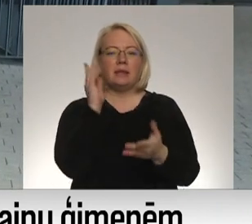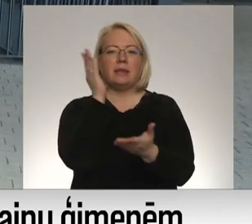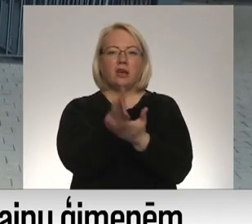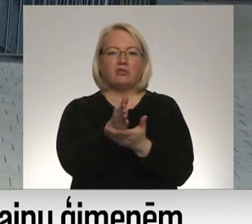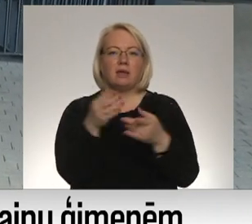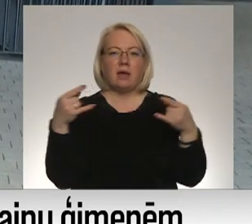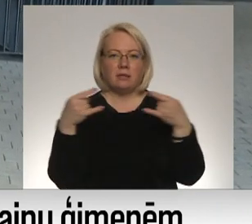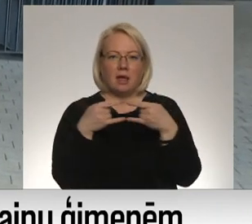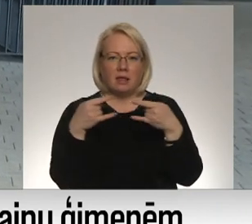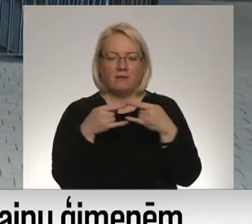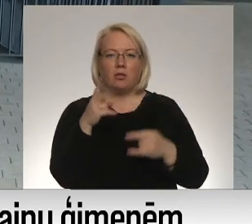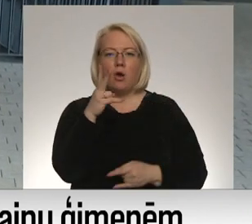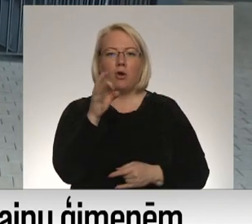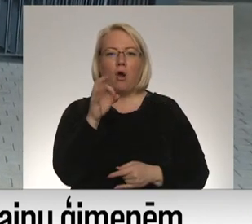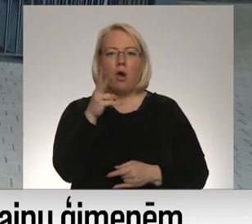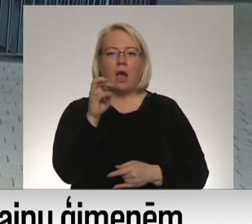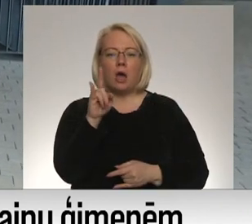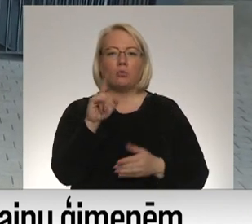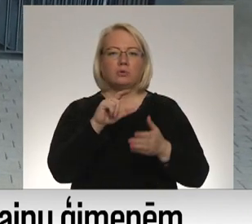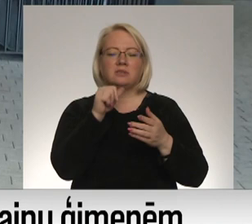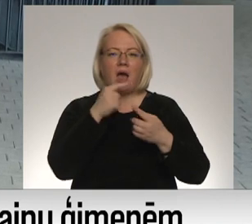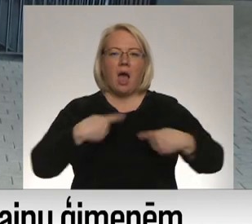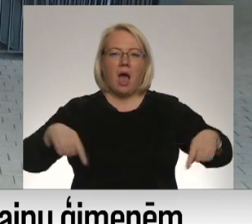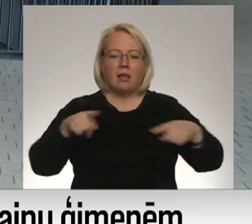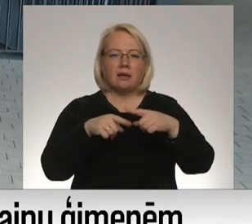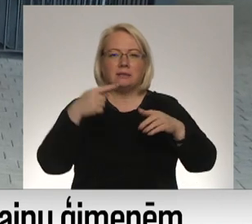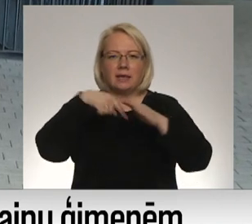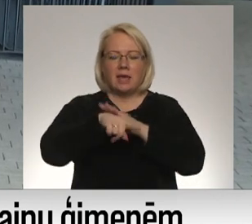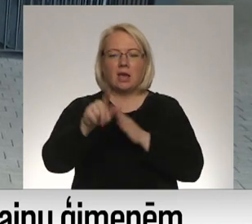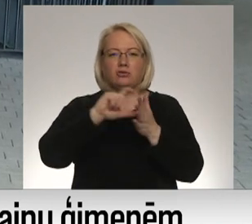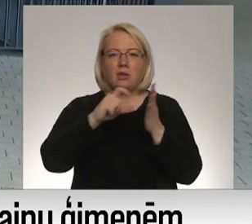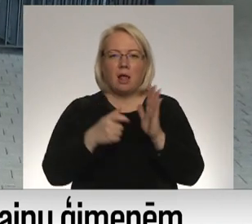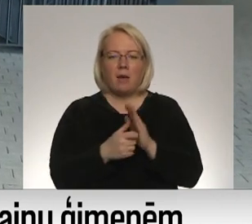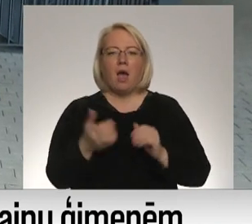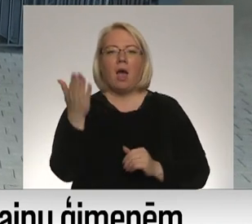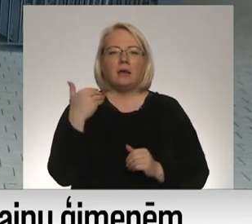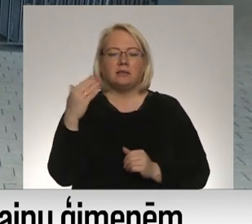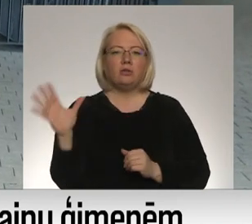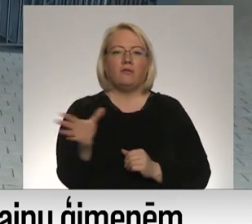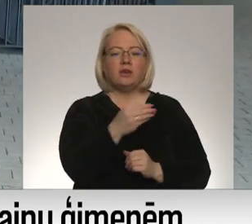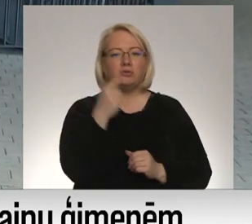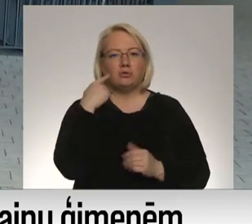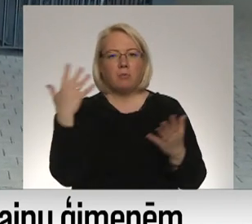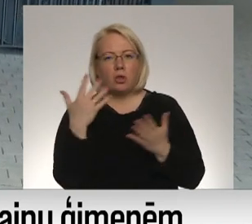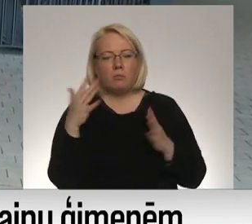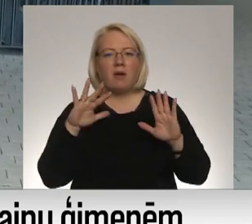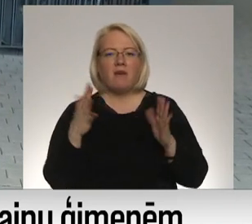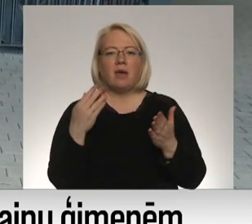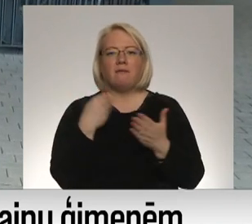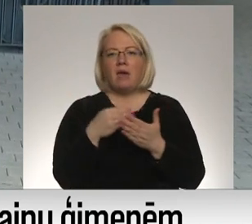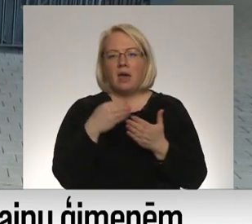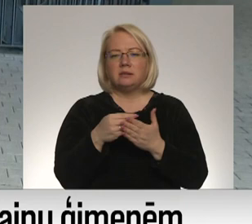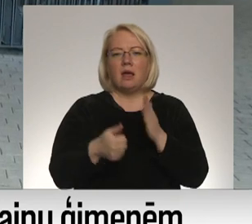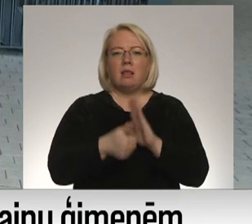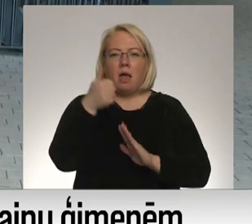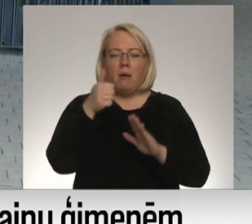televīzijā no kokaras zāles, no iekštalpām. Aicinu visus labi apdomāt, vai tiešām ir vērts labāk